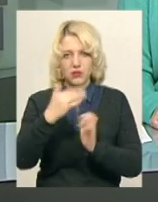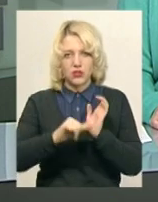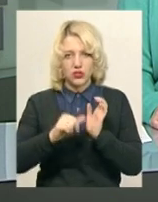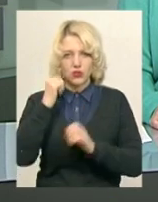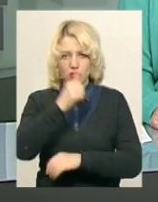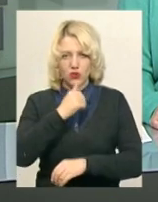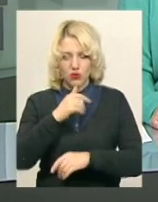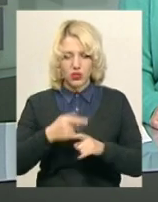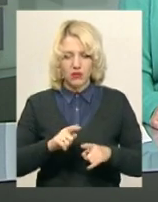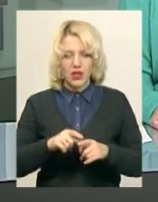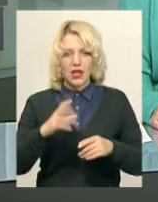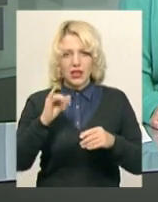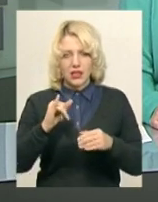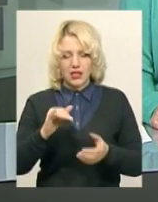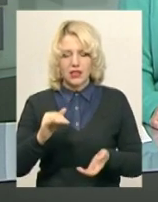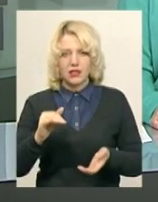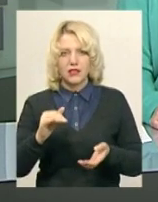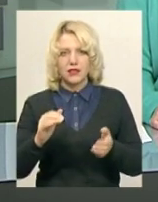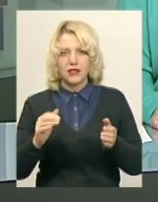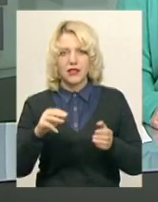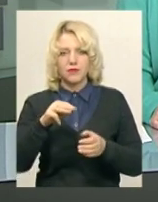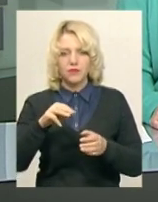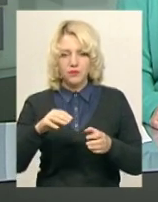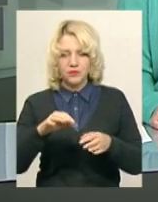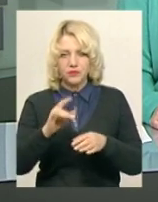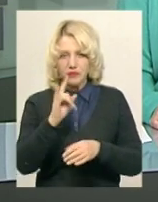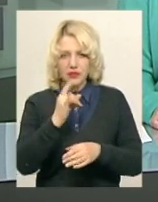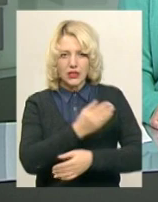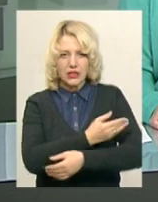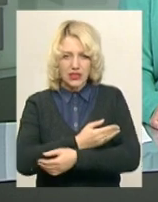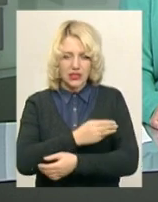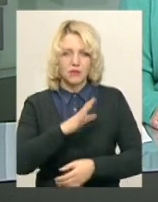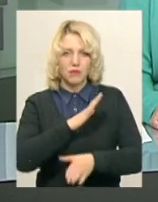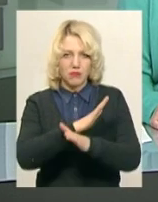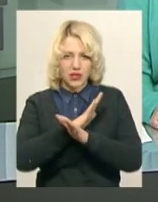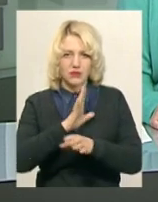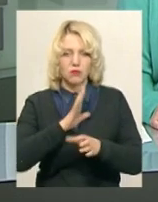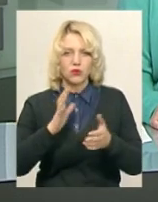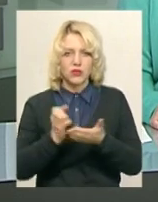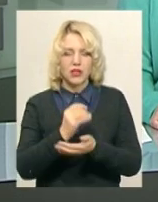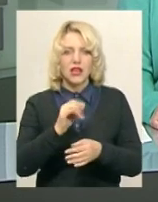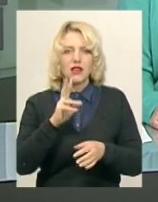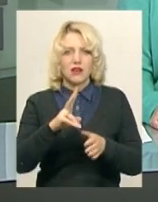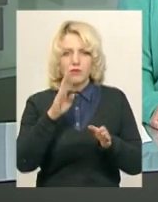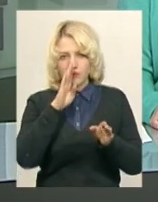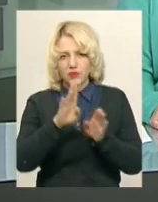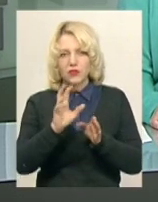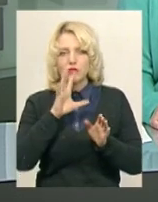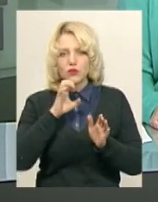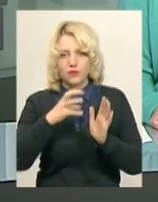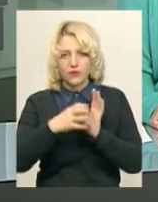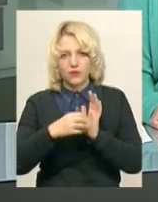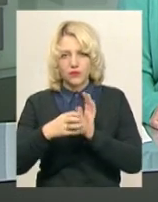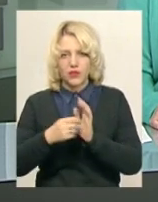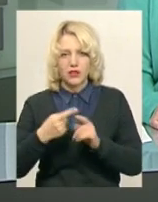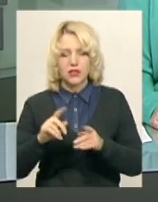Поворознюка, тіло було зі слідами укусів тварин. Правоохоронці порушили кримінальне провадження за статтею 117 Карного кодексу України –